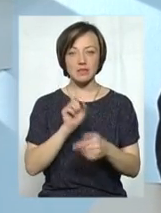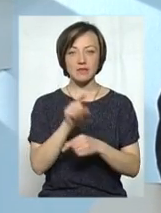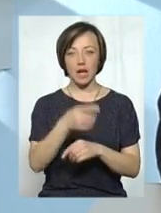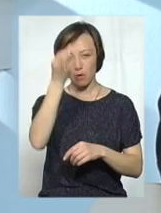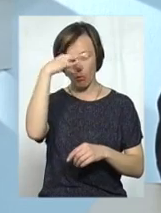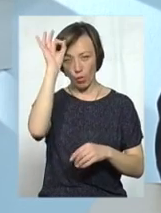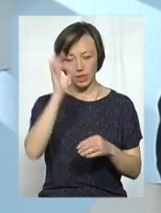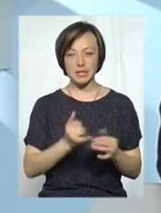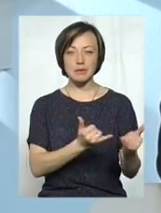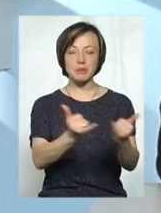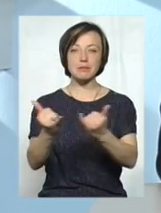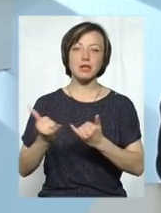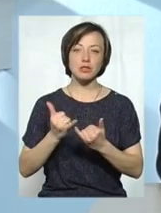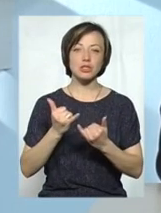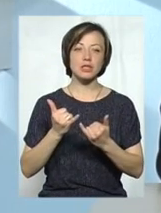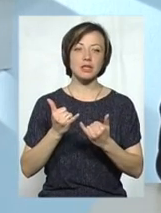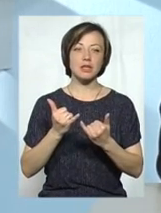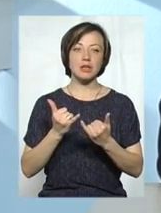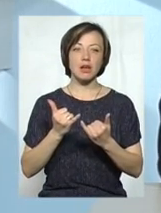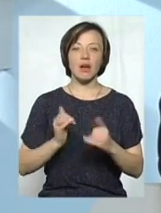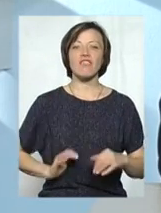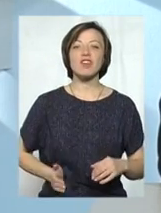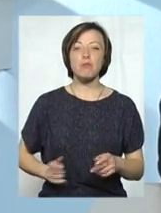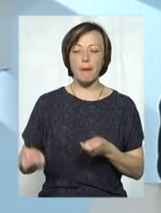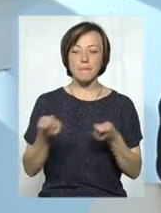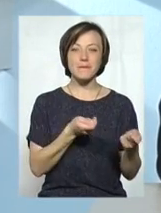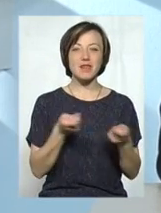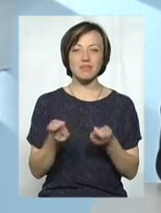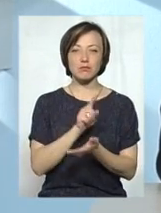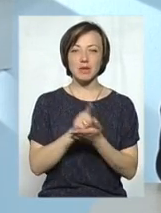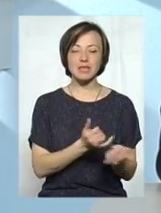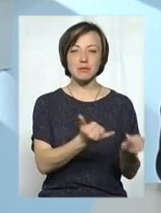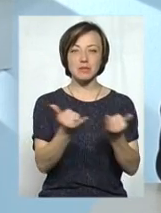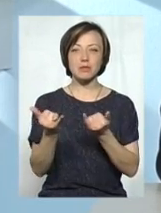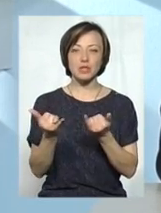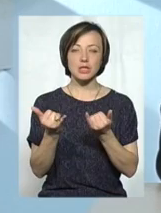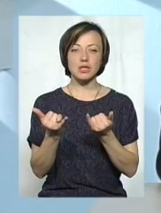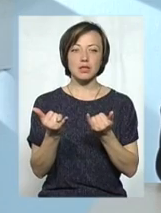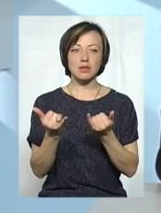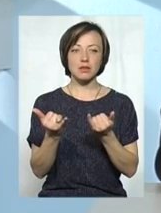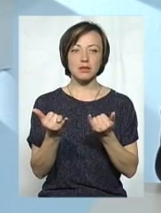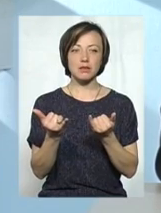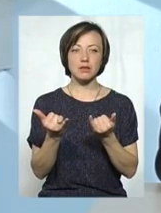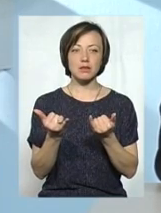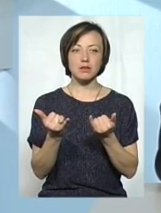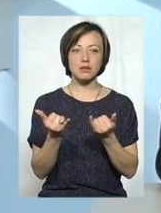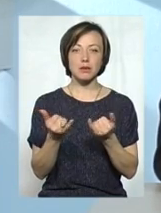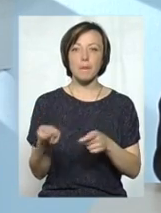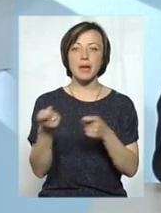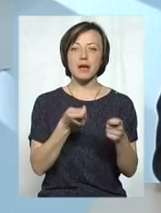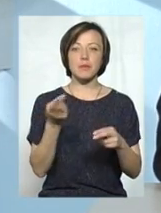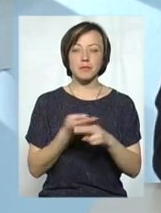забезпечити, в першу чергу це перевізник має забезпечити, без перевезення